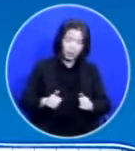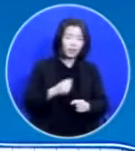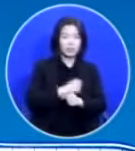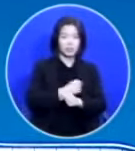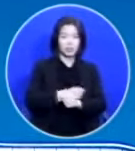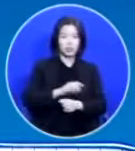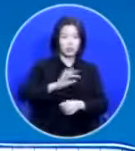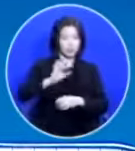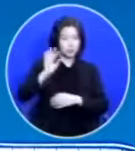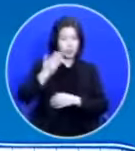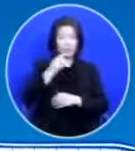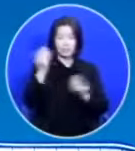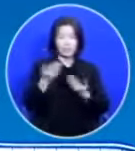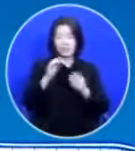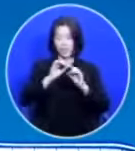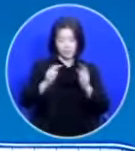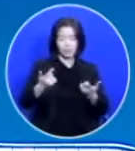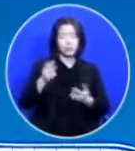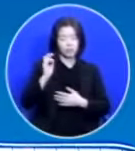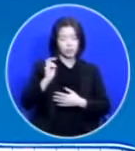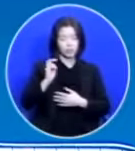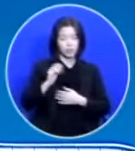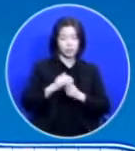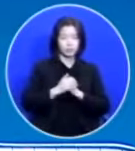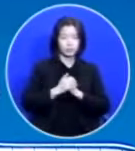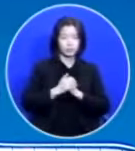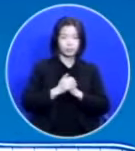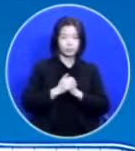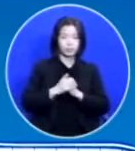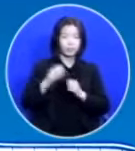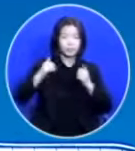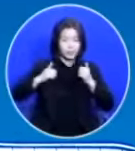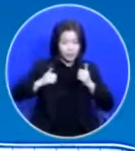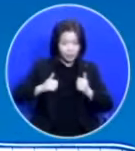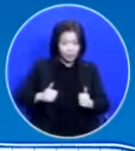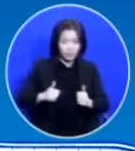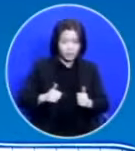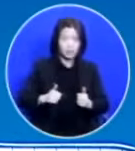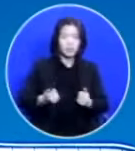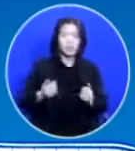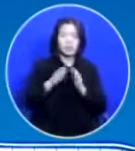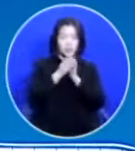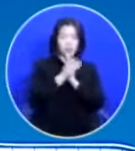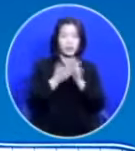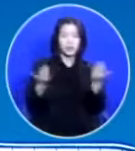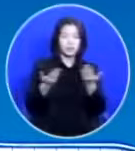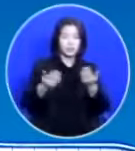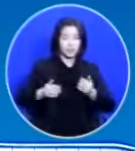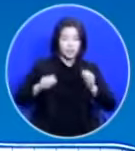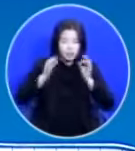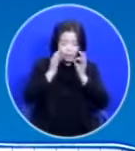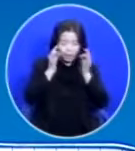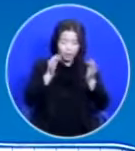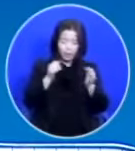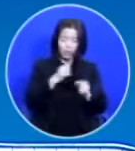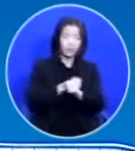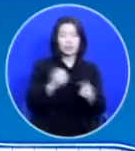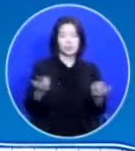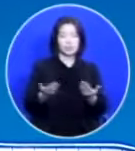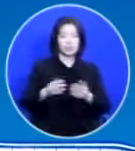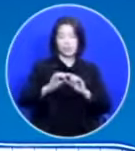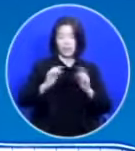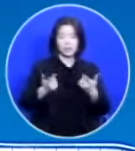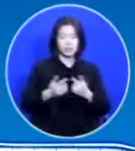노력해서 되는 게 아니라니까 열심히 기도하는 게 노력을 해서 되는 게 아니라니까 저는